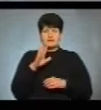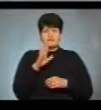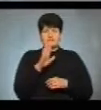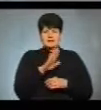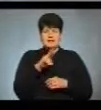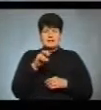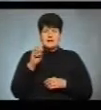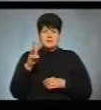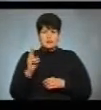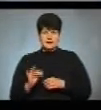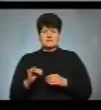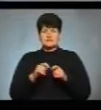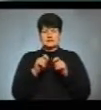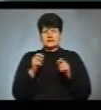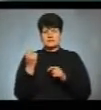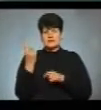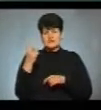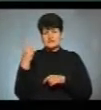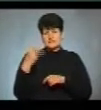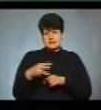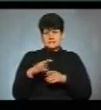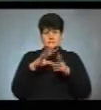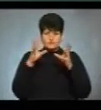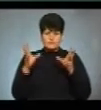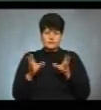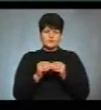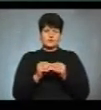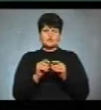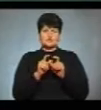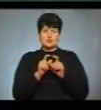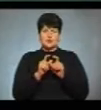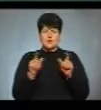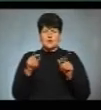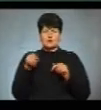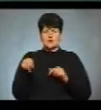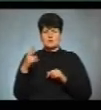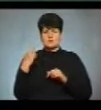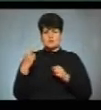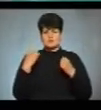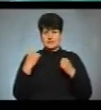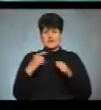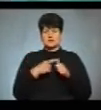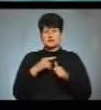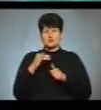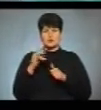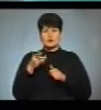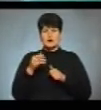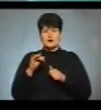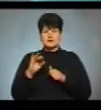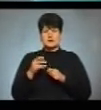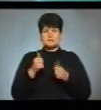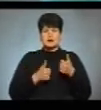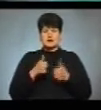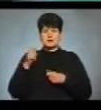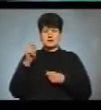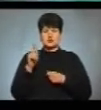відкрили о 12.30 в Тернопільській комплексній дитячо-юнацькій спортивній школі номер два імені Юрія Горайського. На змагання приїхали